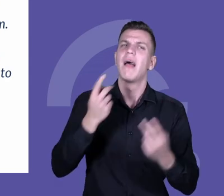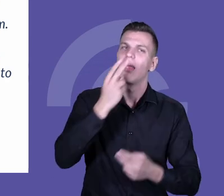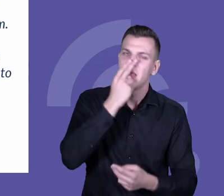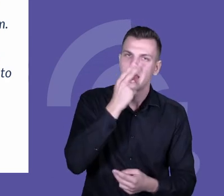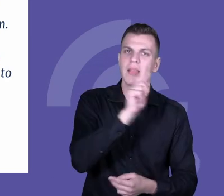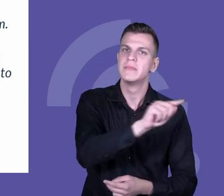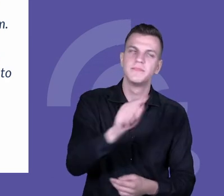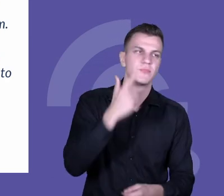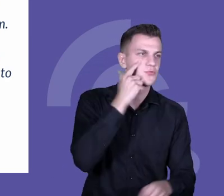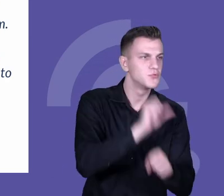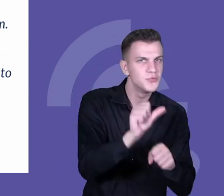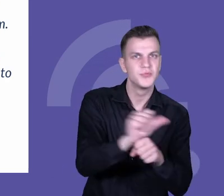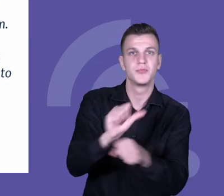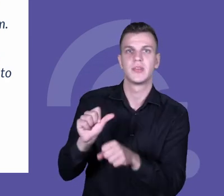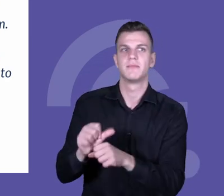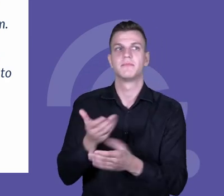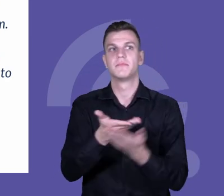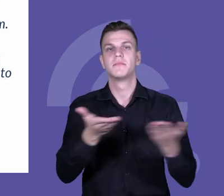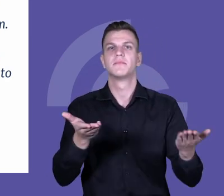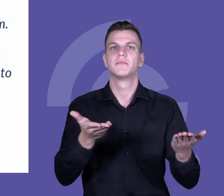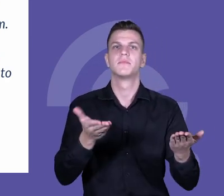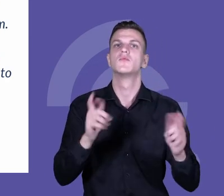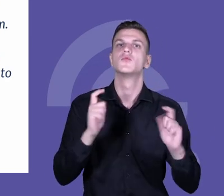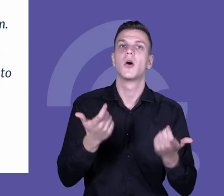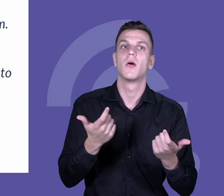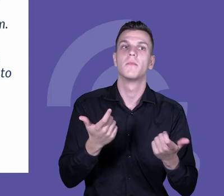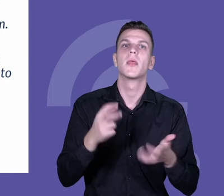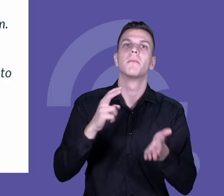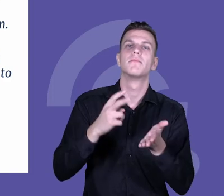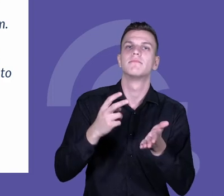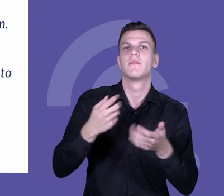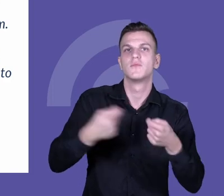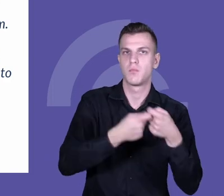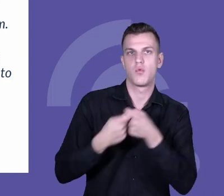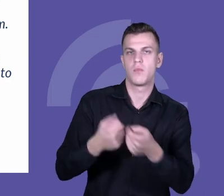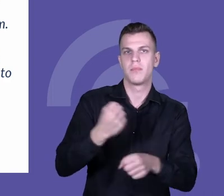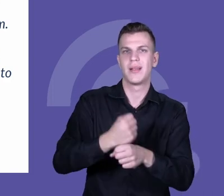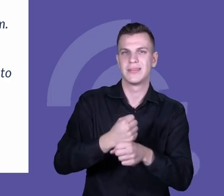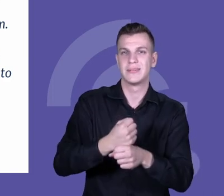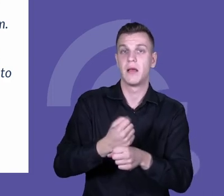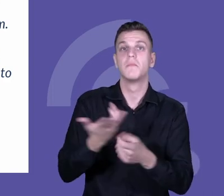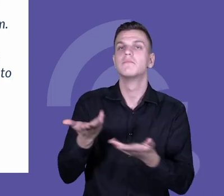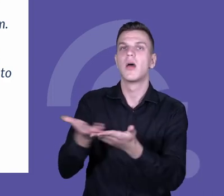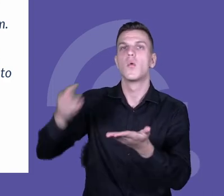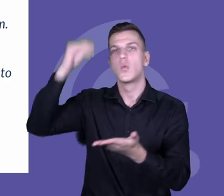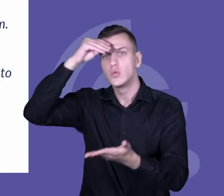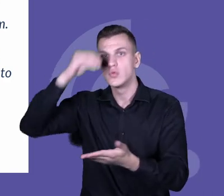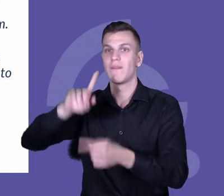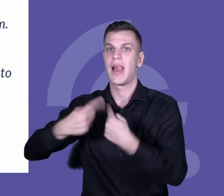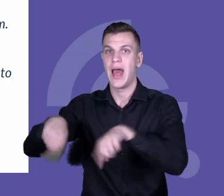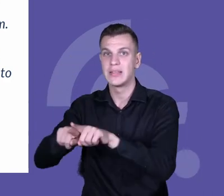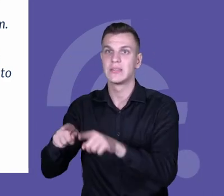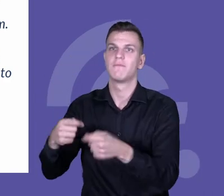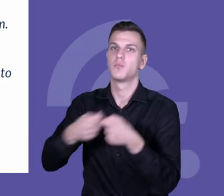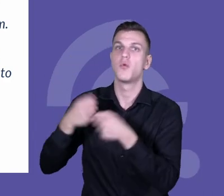nauczycielami, dyrektorami i samymi uczniami, to była współpraca. Współpraca uczniów w klasie. Współpraca, czyli praca w